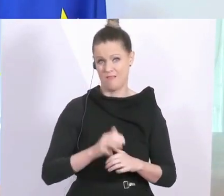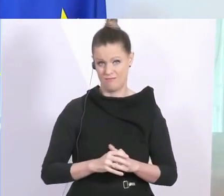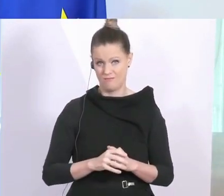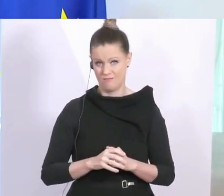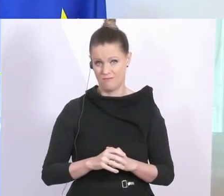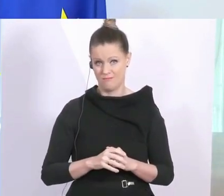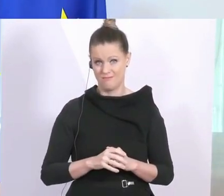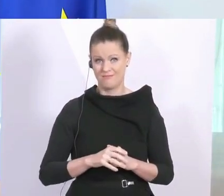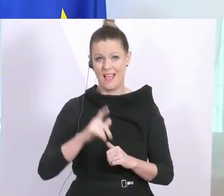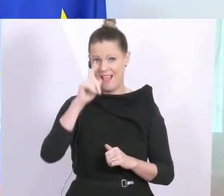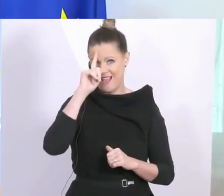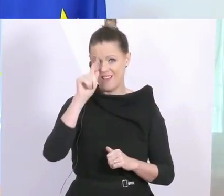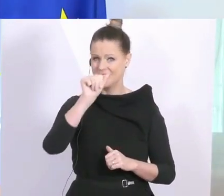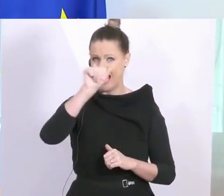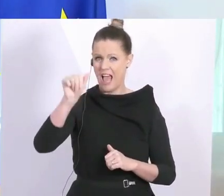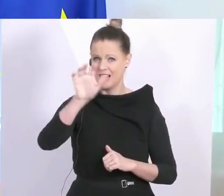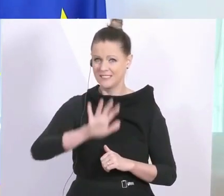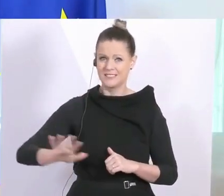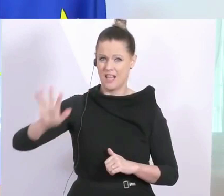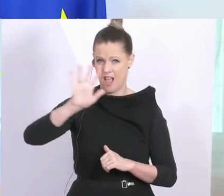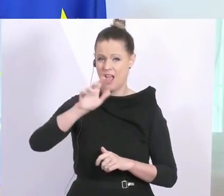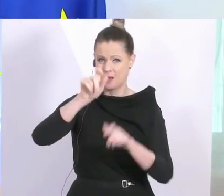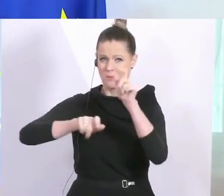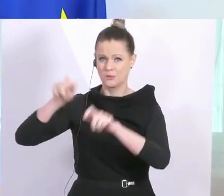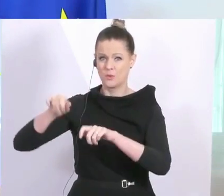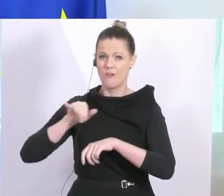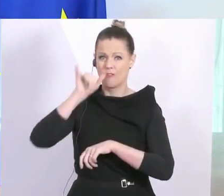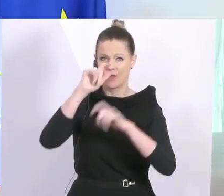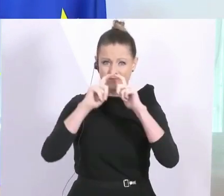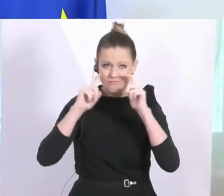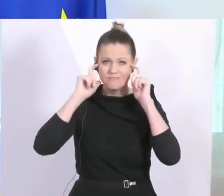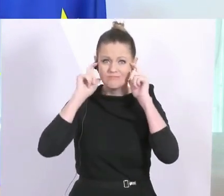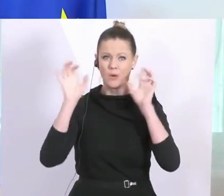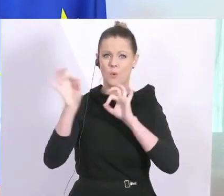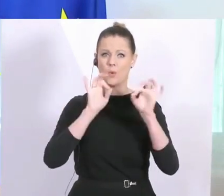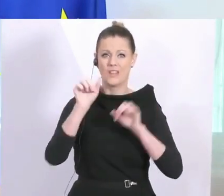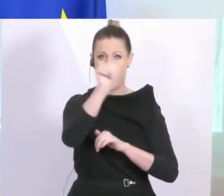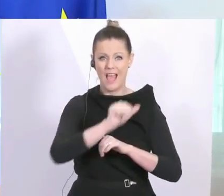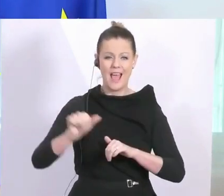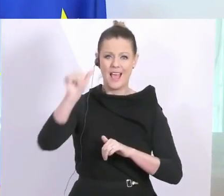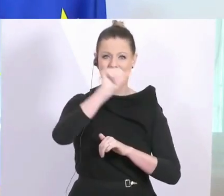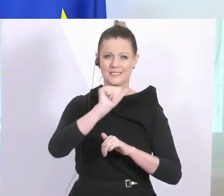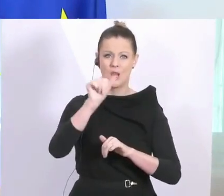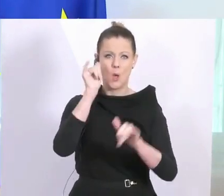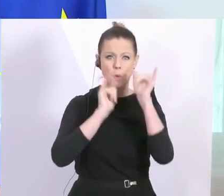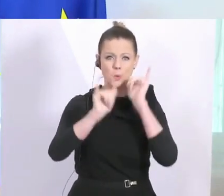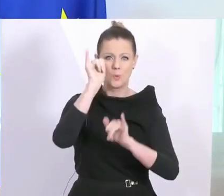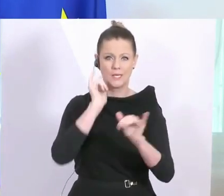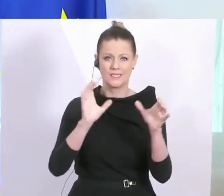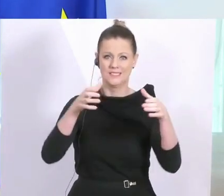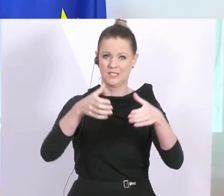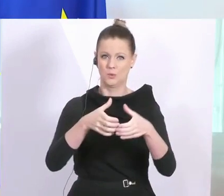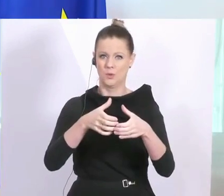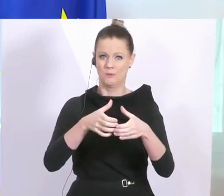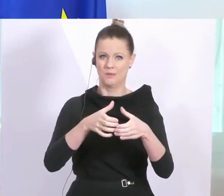die Bilder von Asiaten in Flugzeugen oder manchen asiatischen Touristengruppen, die bei uns immer